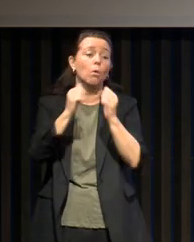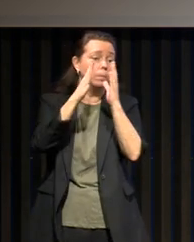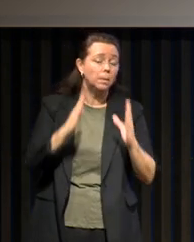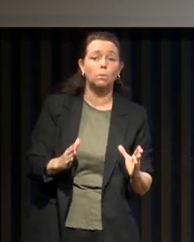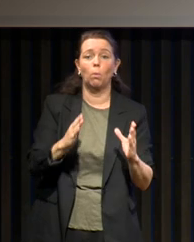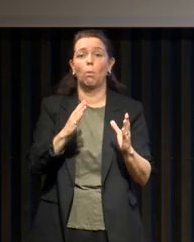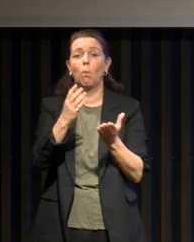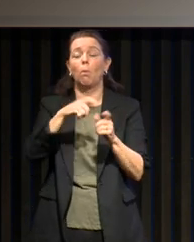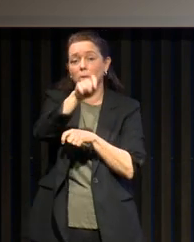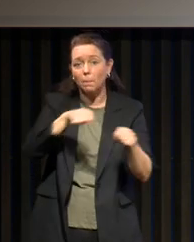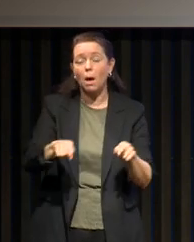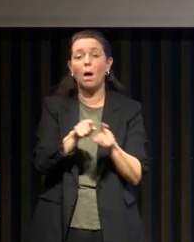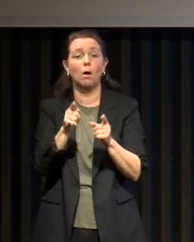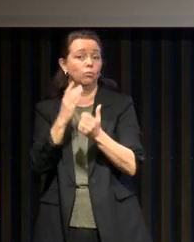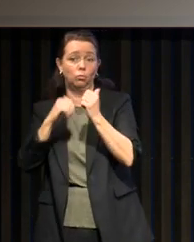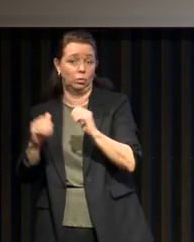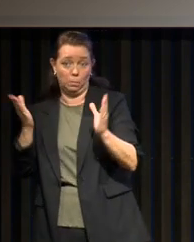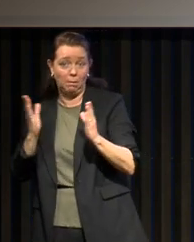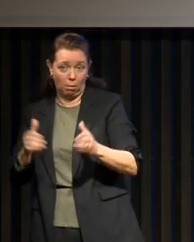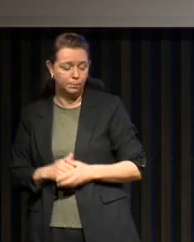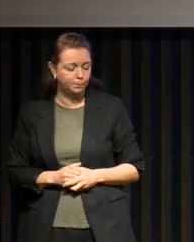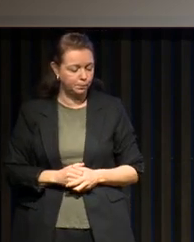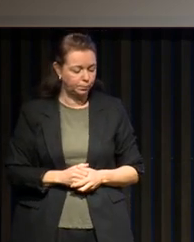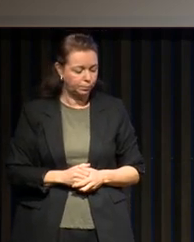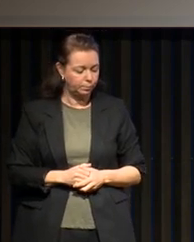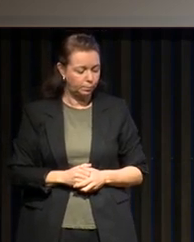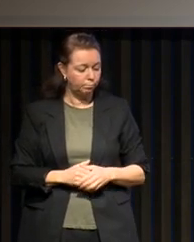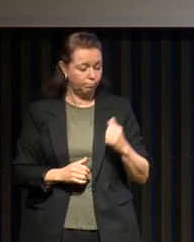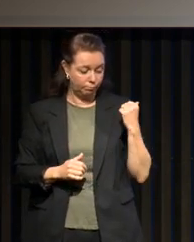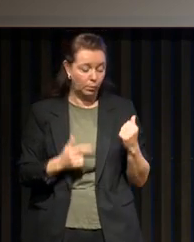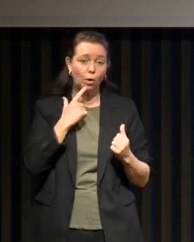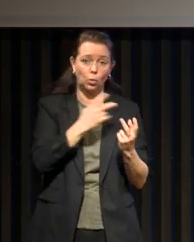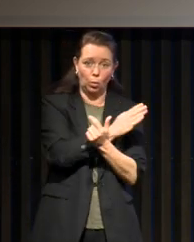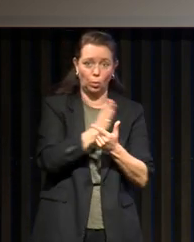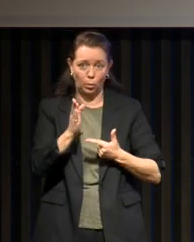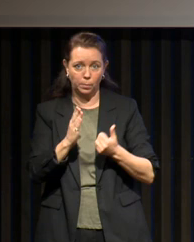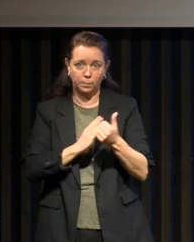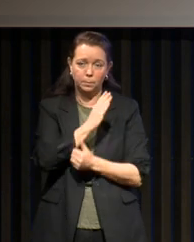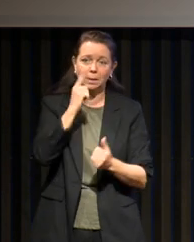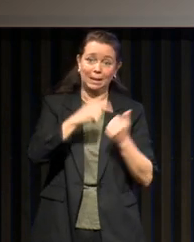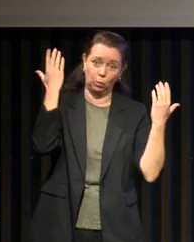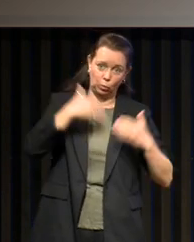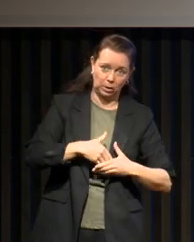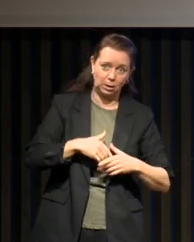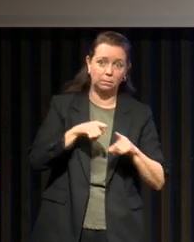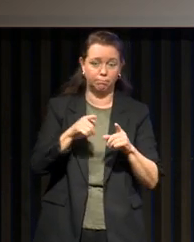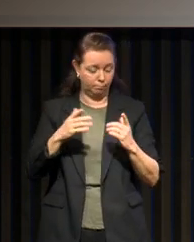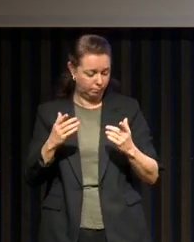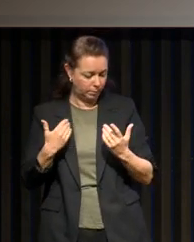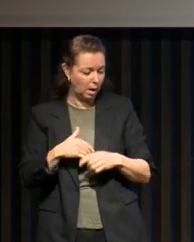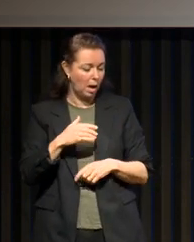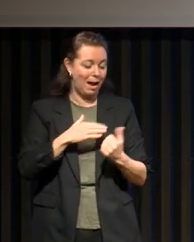? Je vous ai mis deux illustrations, la polygraphie ventilatoire nocturne, la polysomnographie. En polysomnographie, il y a plus d'électrodes.